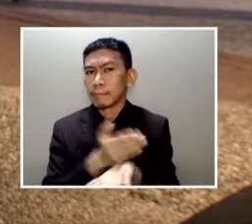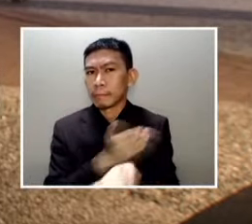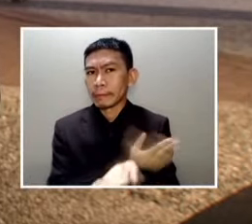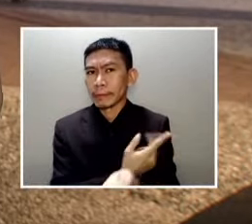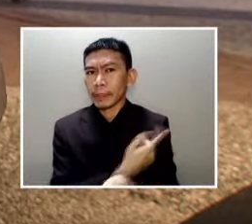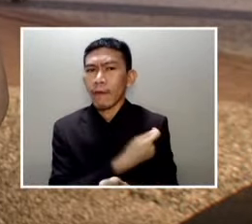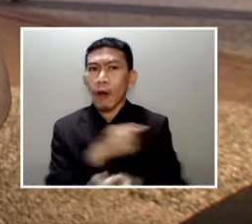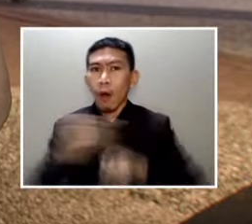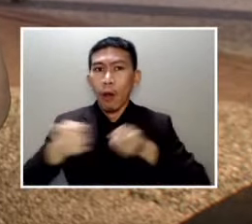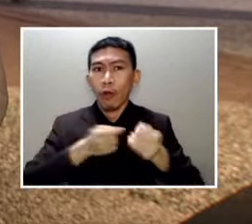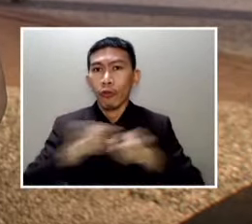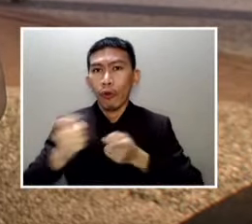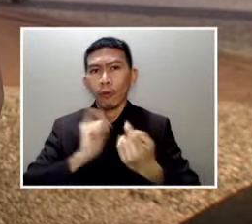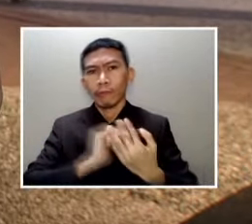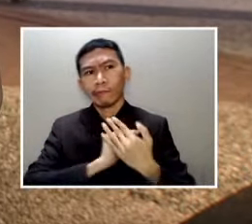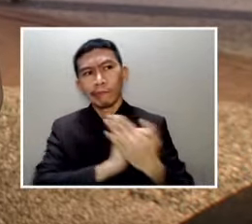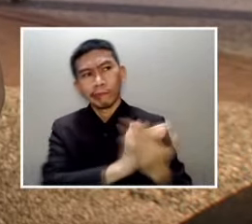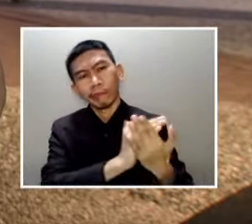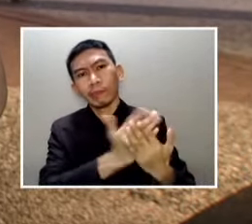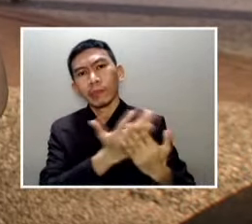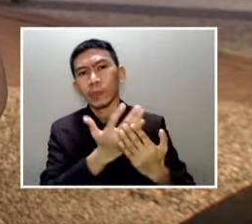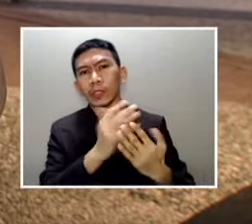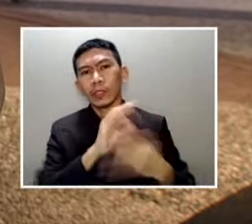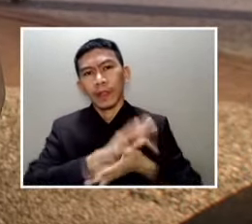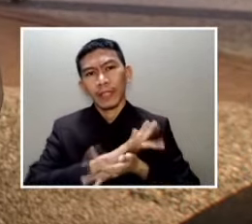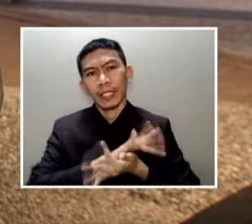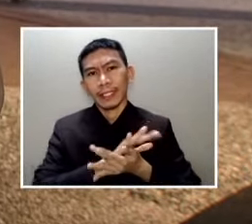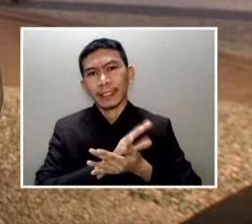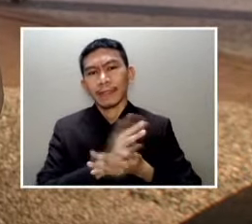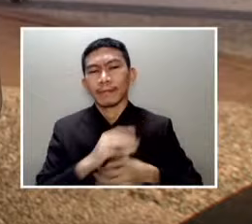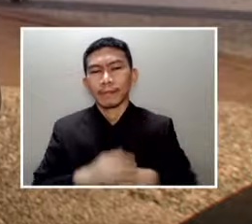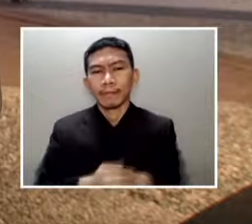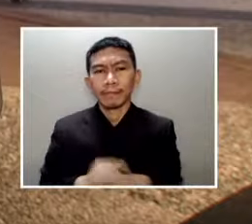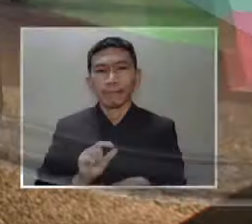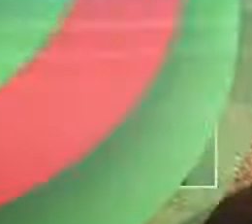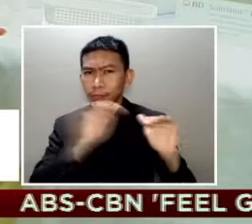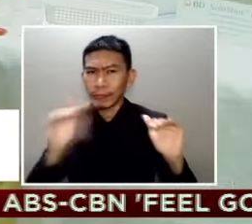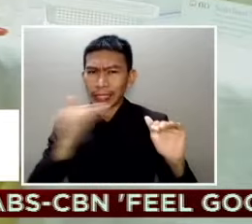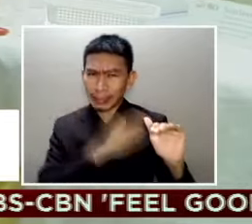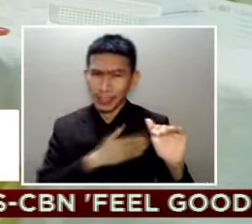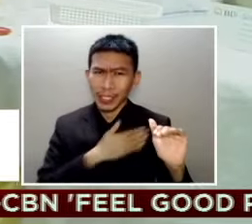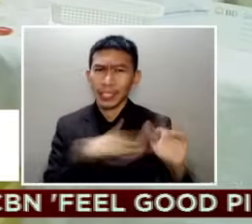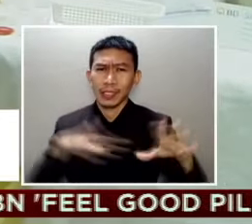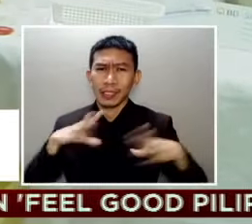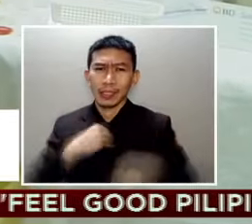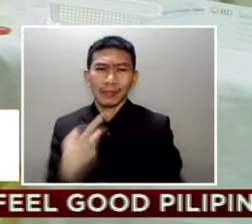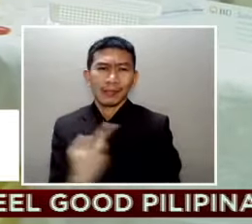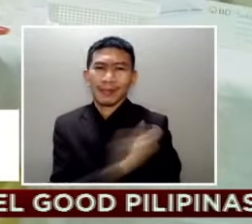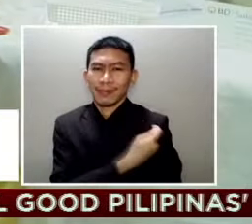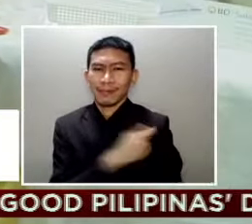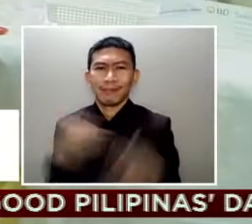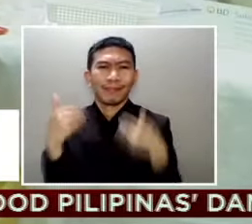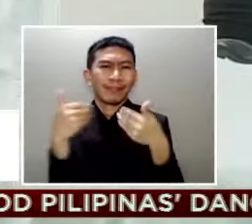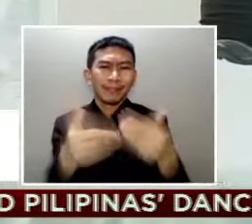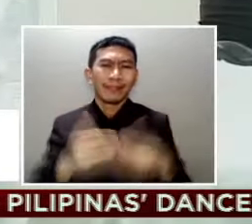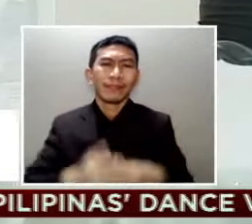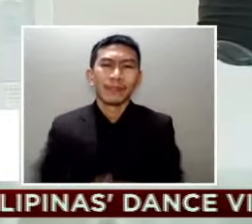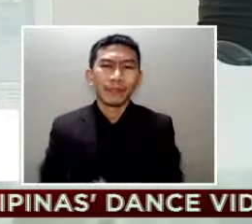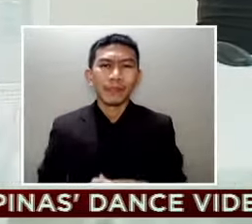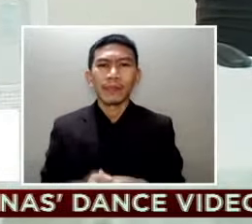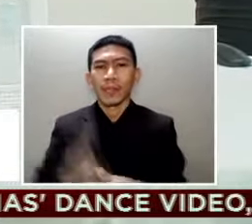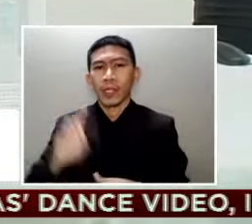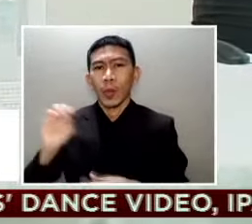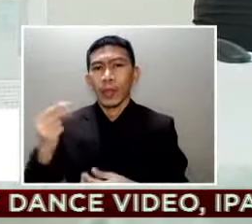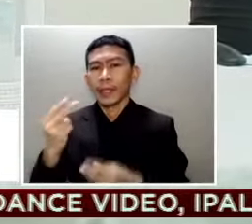pagsugpo sa COVID-19 nagpapatrol Rafael Bosano Sa isa nagawang survey ng DOH noong